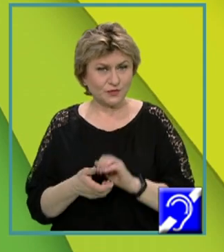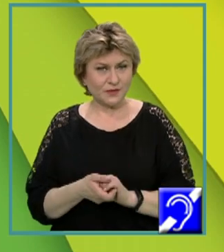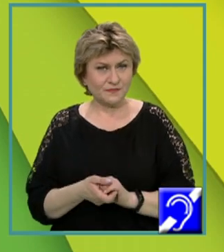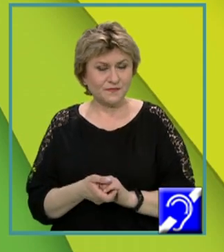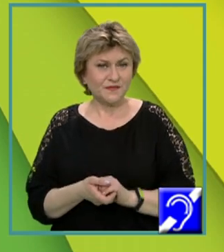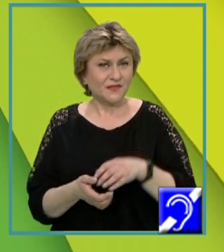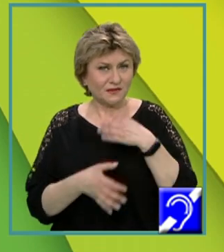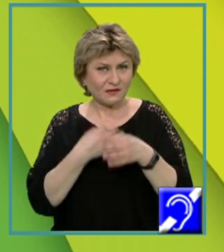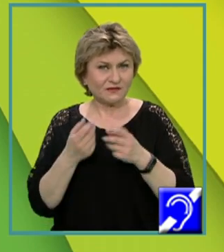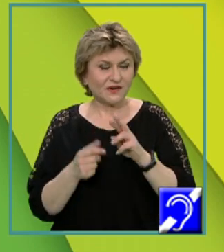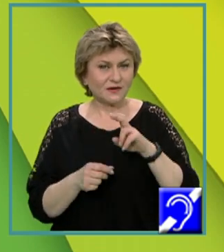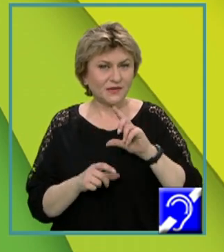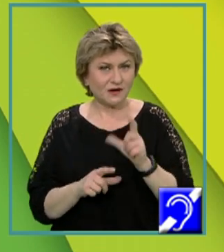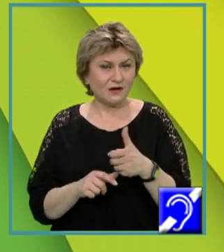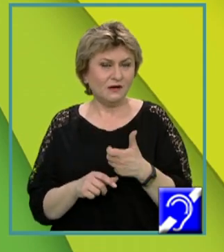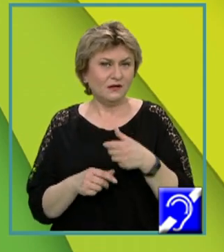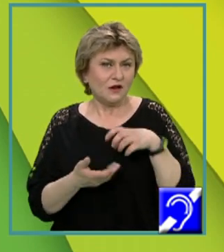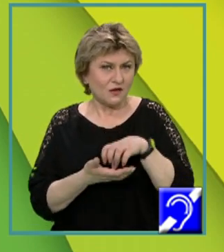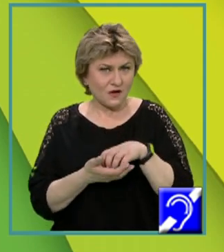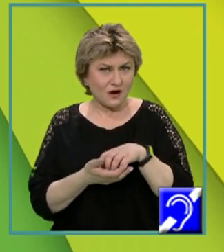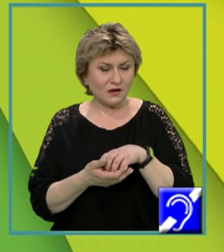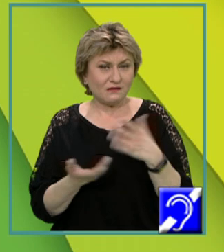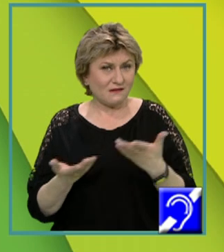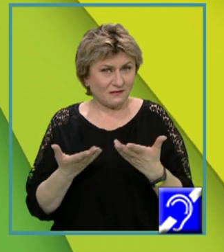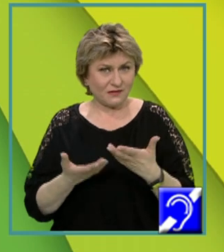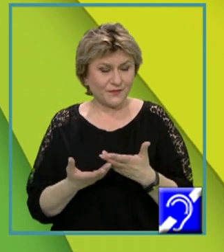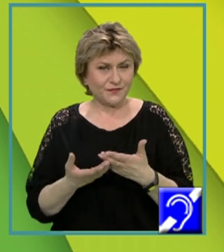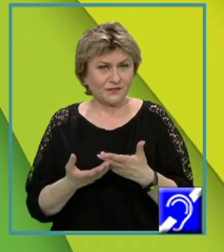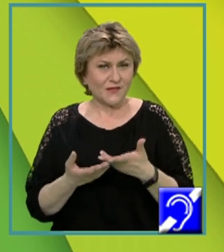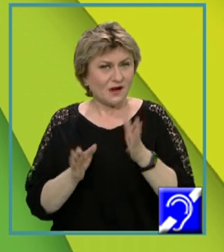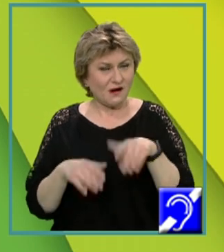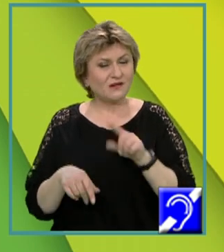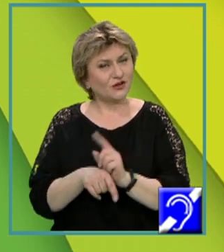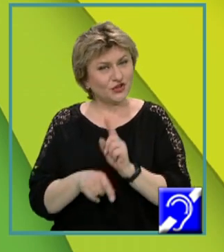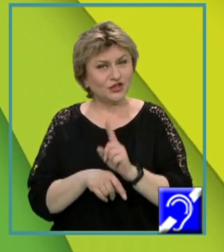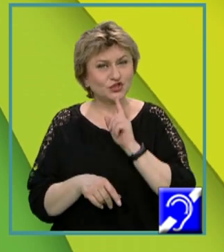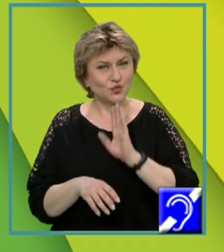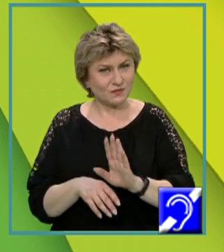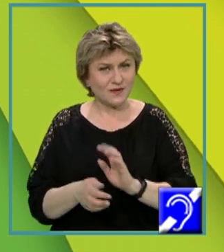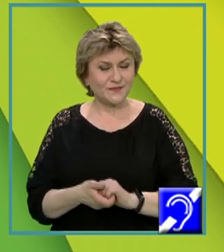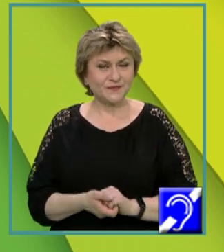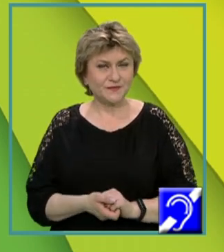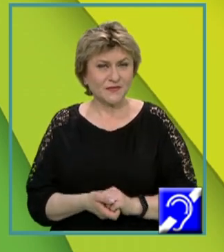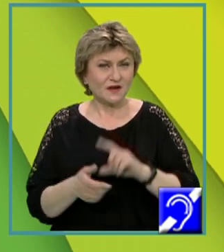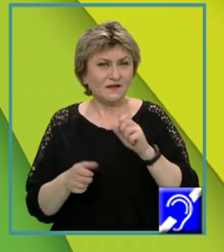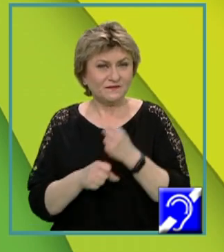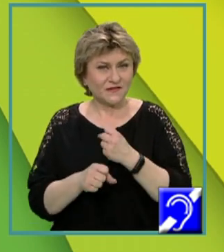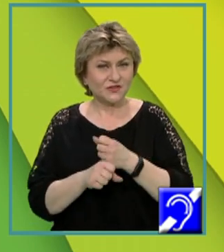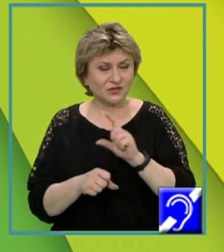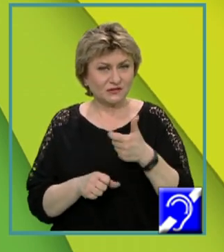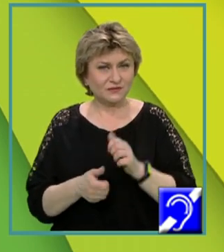declararea unei variabile locale care poartă același nume, face ca